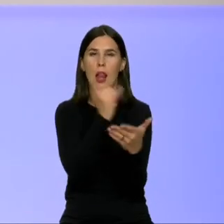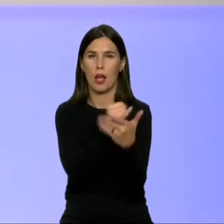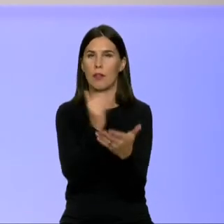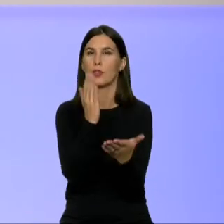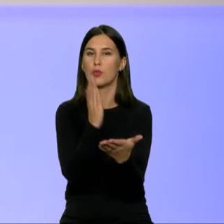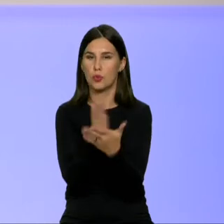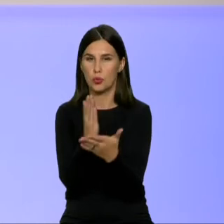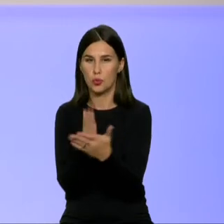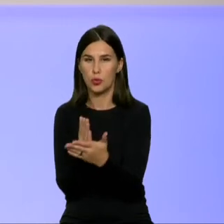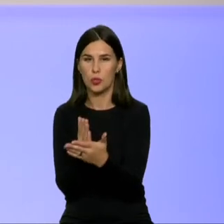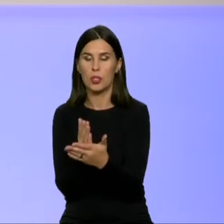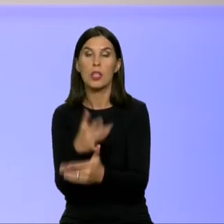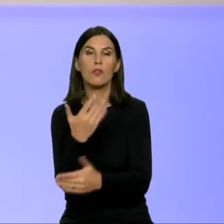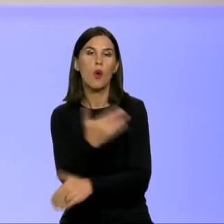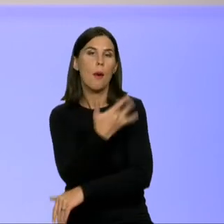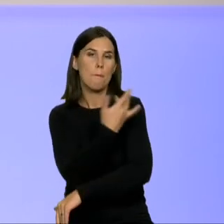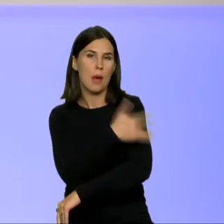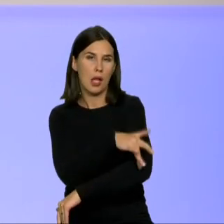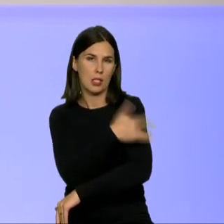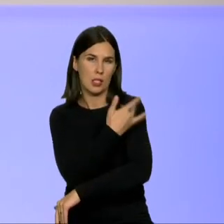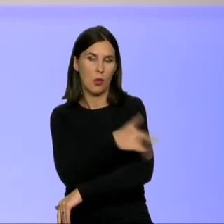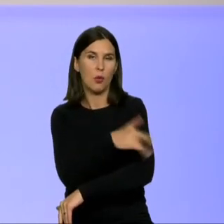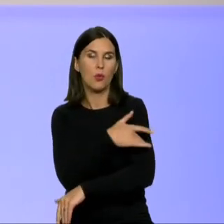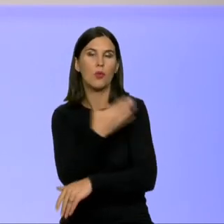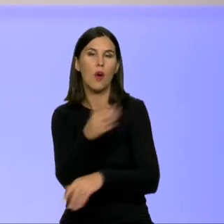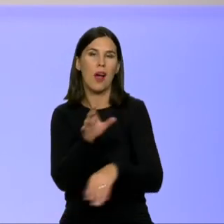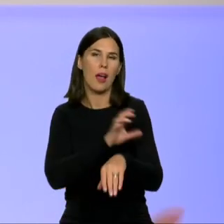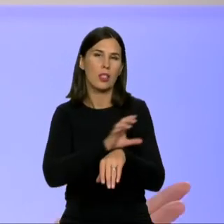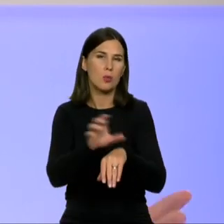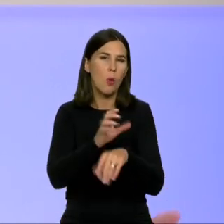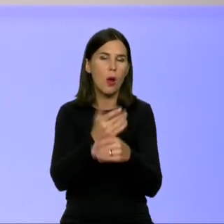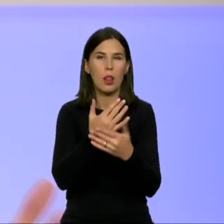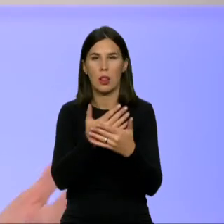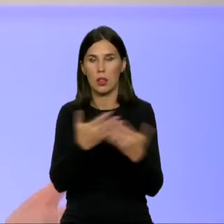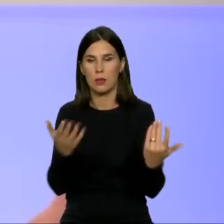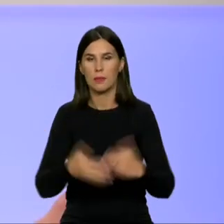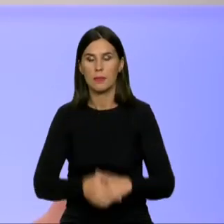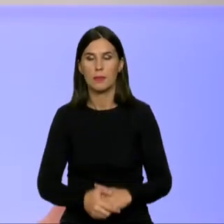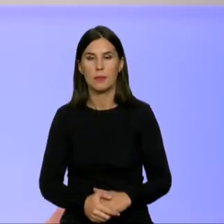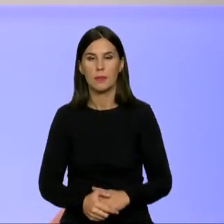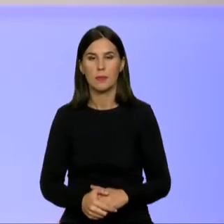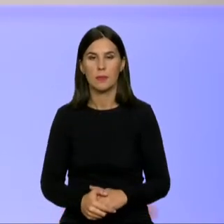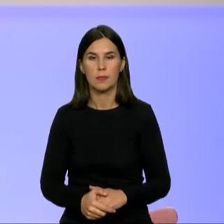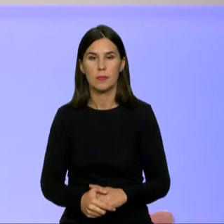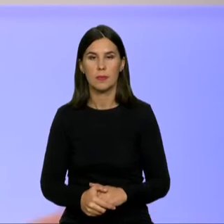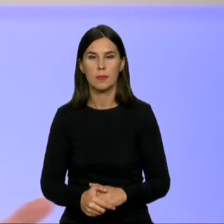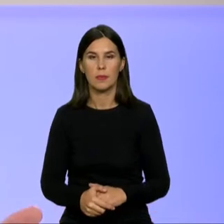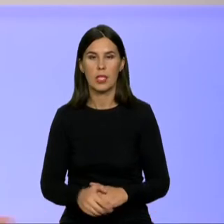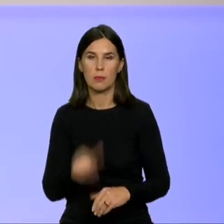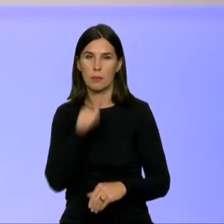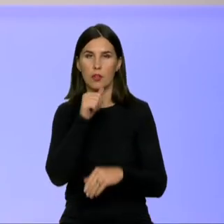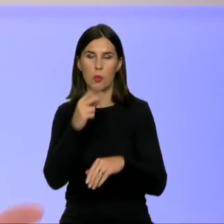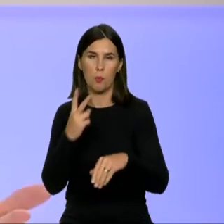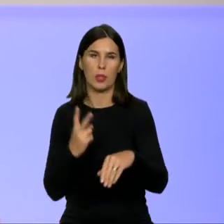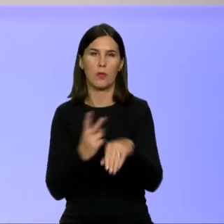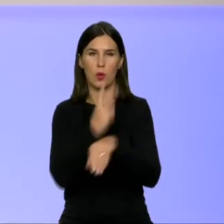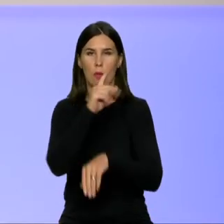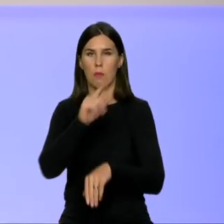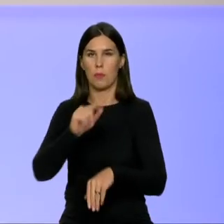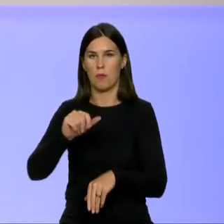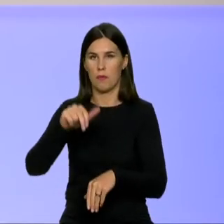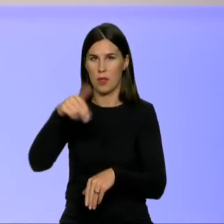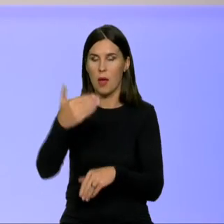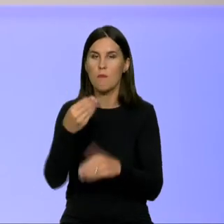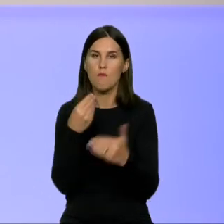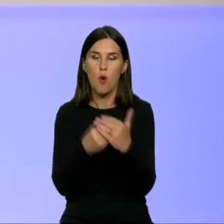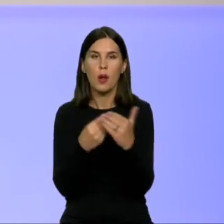paslaugų eksportas didžiavą dalimį. Ir iš tiesų būtų keista, pafrontės, varstybė karo metu, padvigų bent pridinės vietės mokesti viešbučiam.